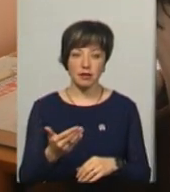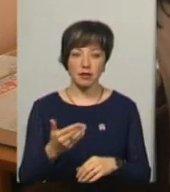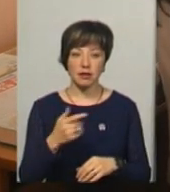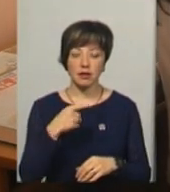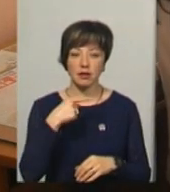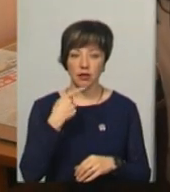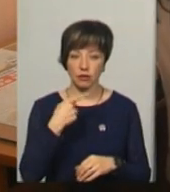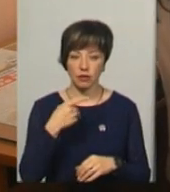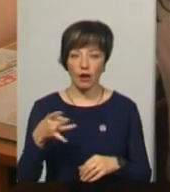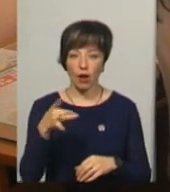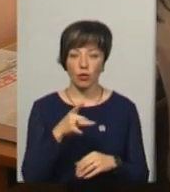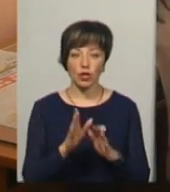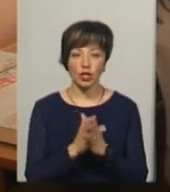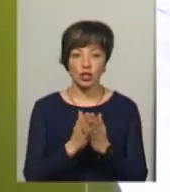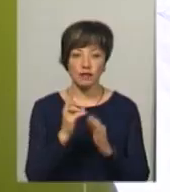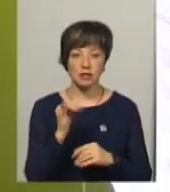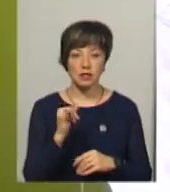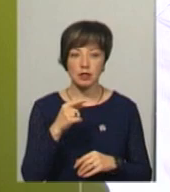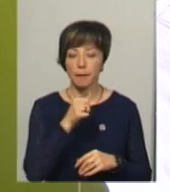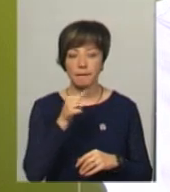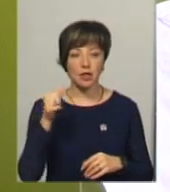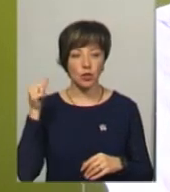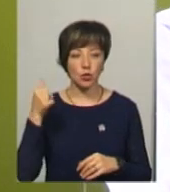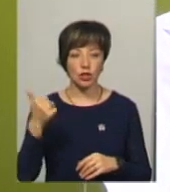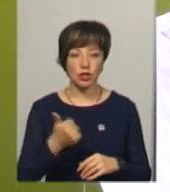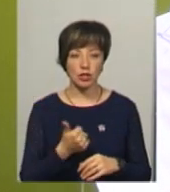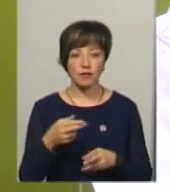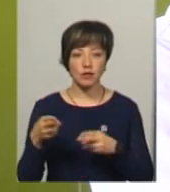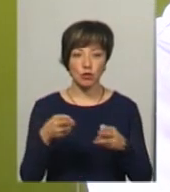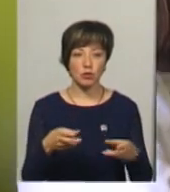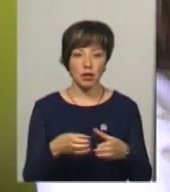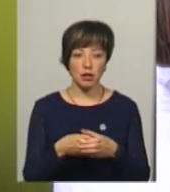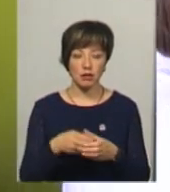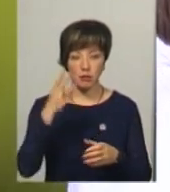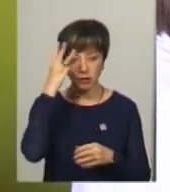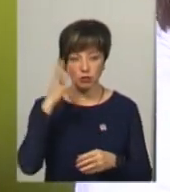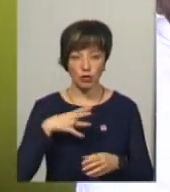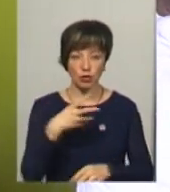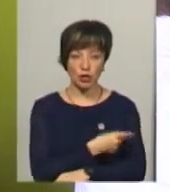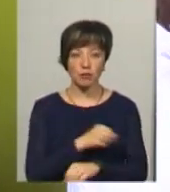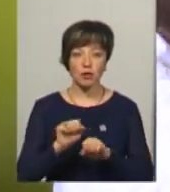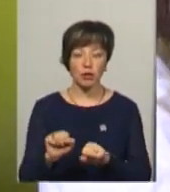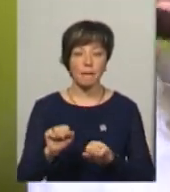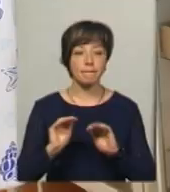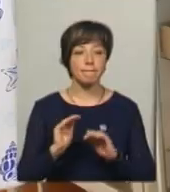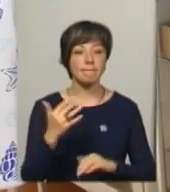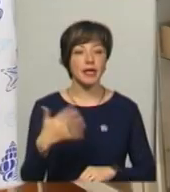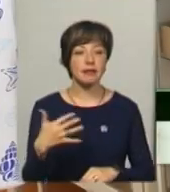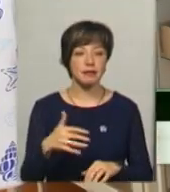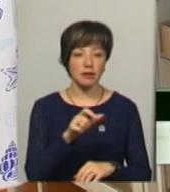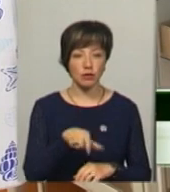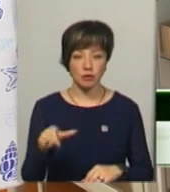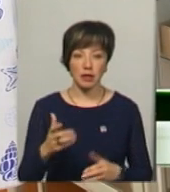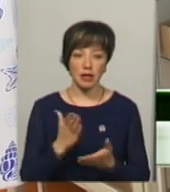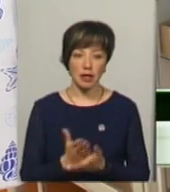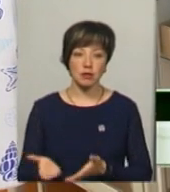практики номер один мікрорайон Книжківці. Каже, за минулий тиждень її виїзною бригадою у Хмельницьку було щеплено 50 осіб. Є такі, що